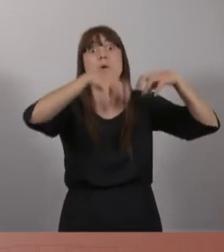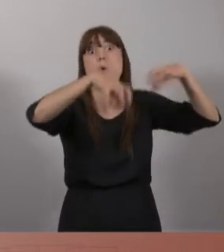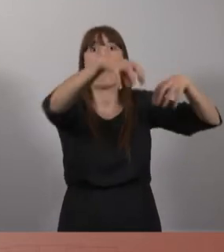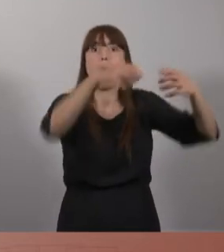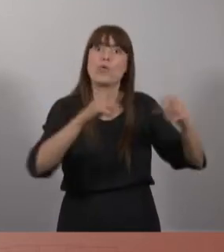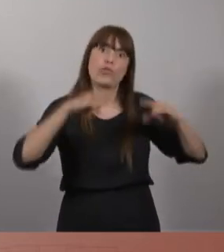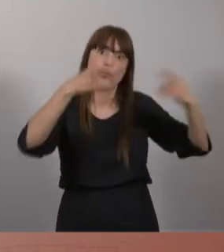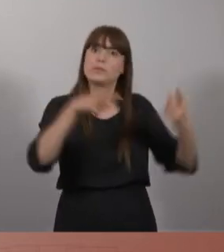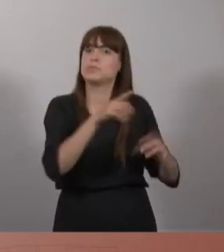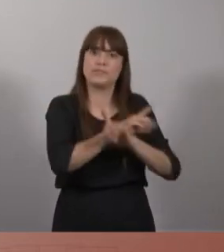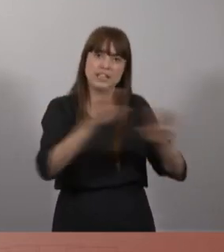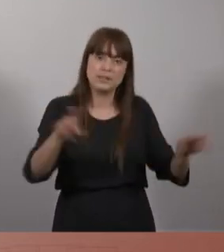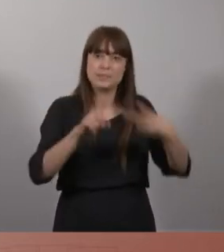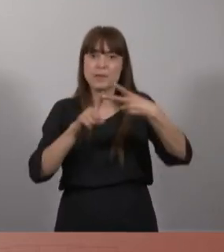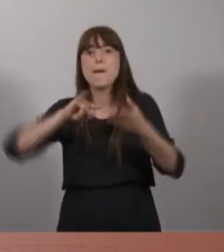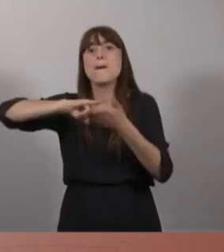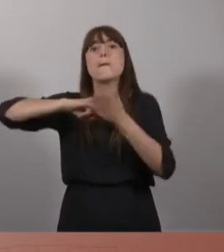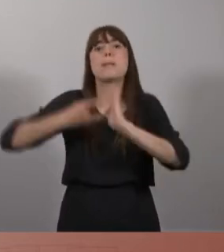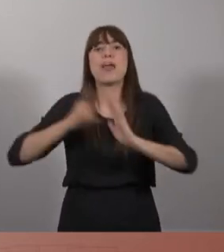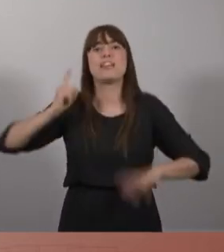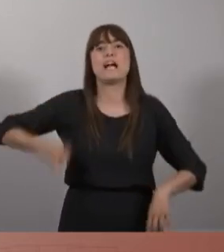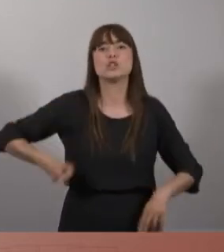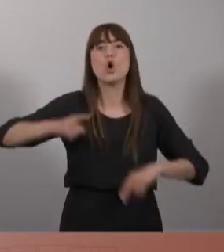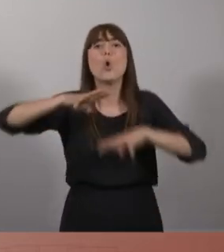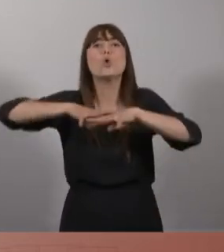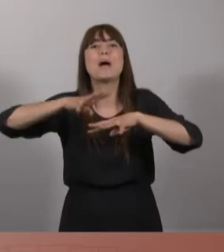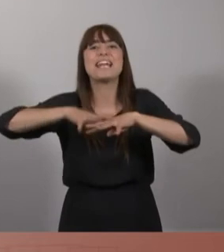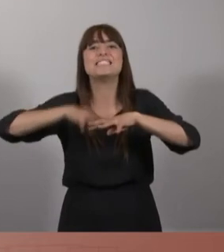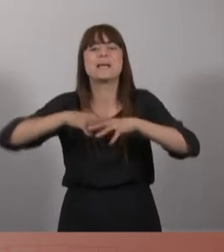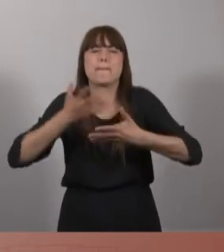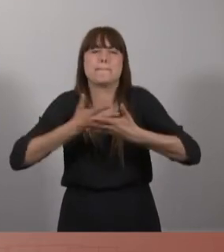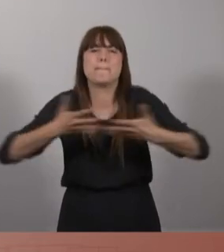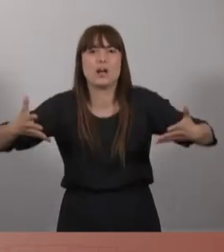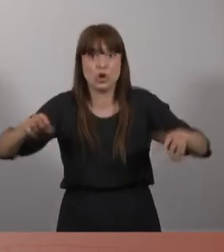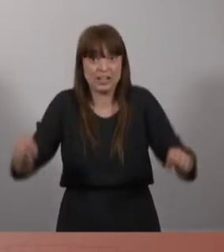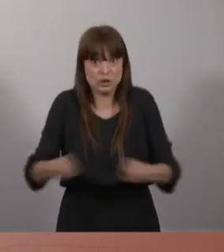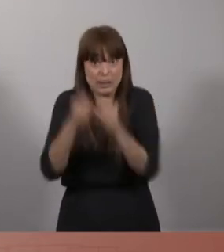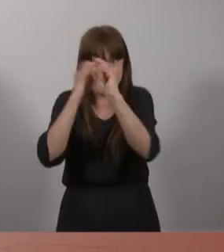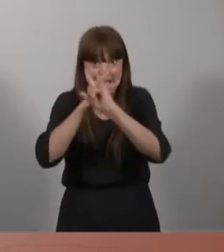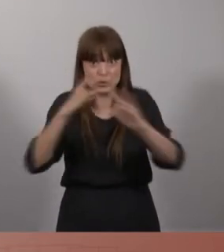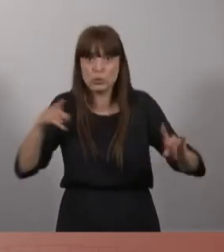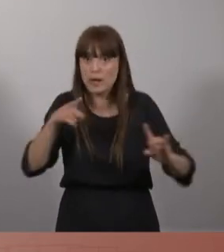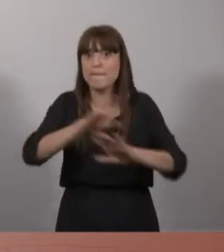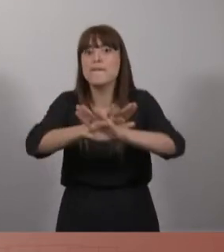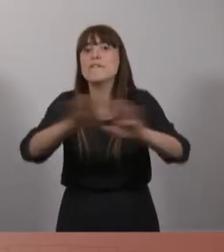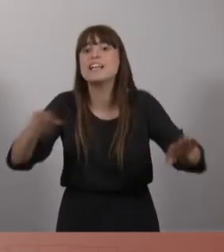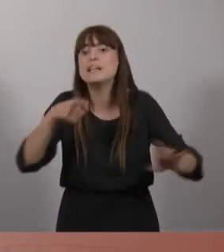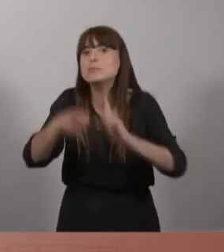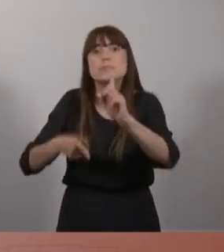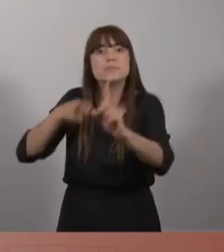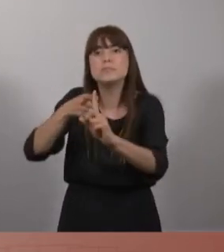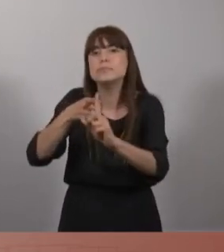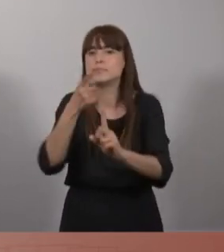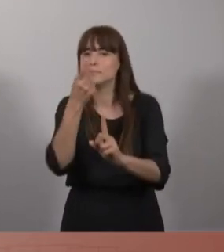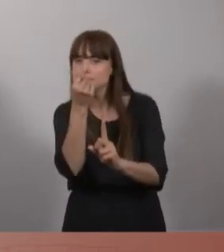'aprovació d'aquests plans directors urbanístics macros que depreden territori i que només busquen finalitats